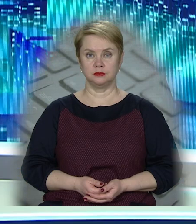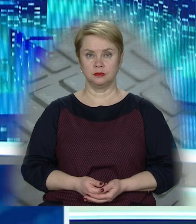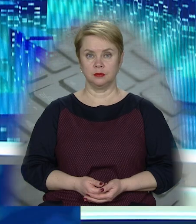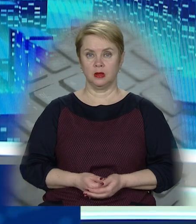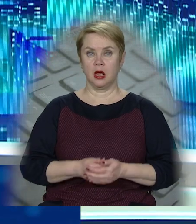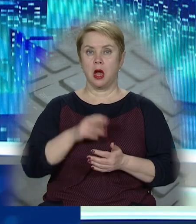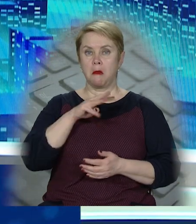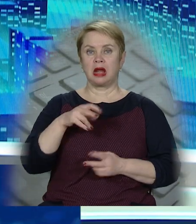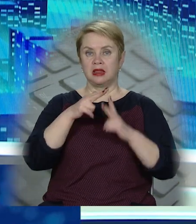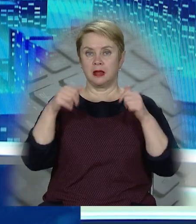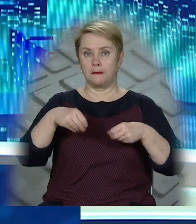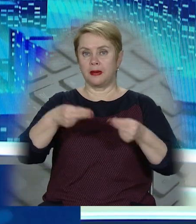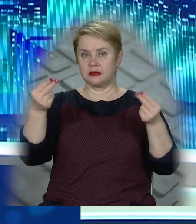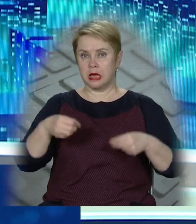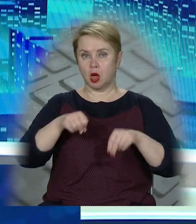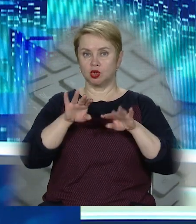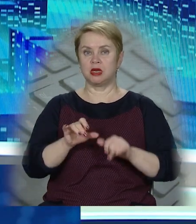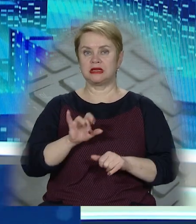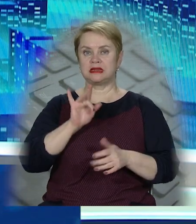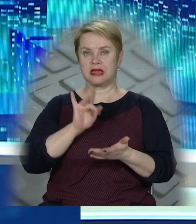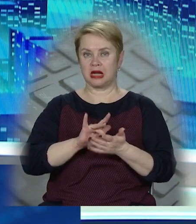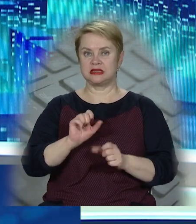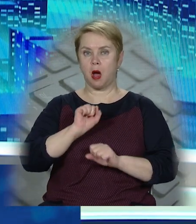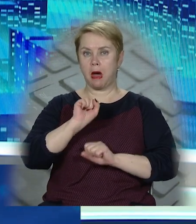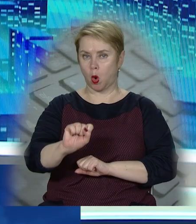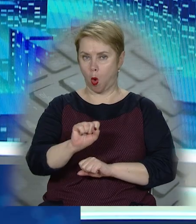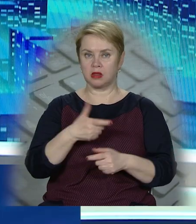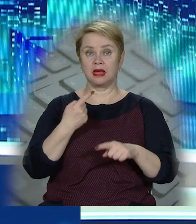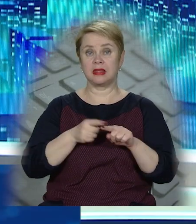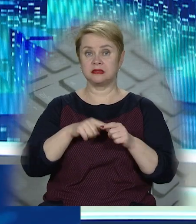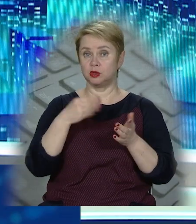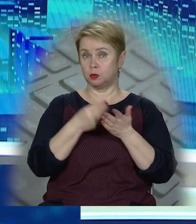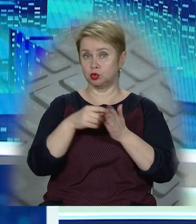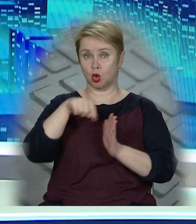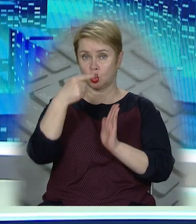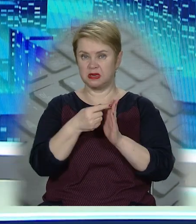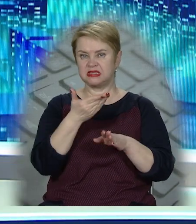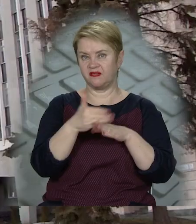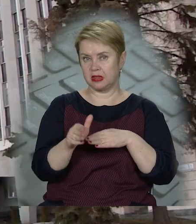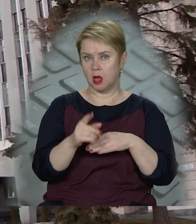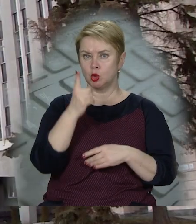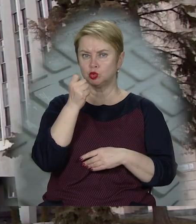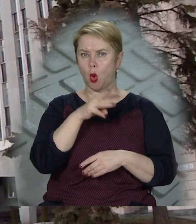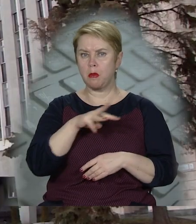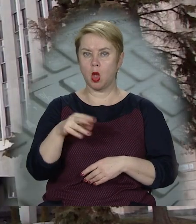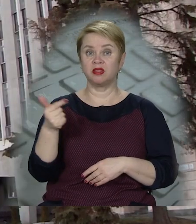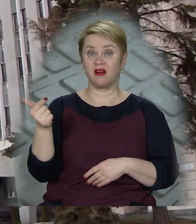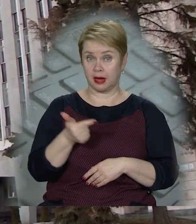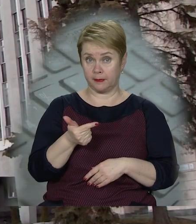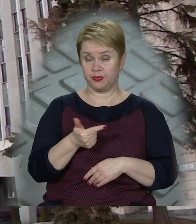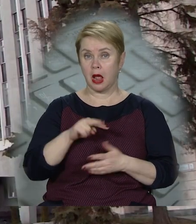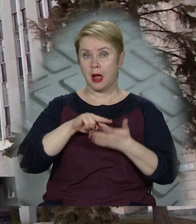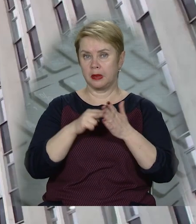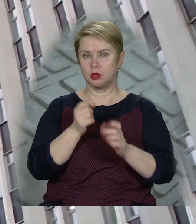Мир Дніпра підписав рішення про створення Центру територіальної оборони. На це з бюджету міста виділяють 100 мільйонів гривень.